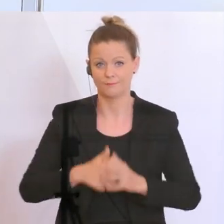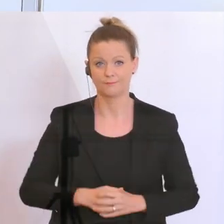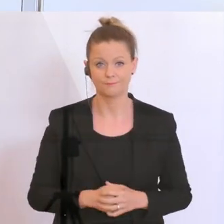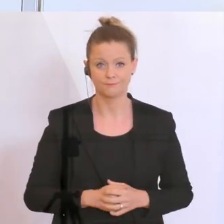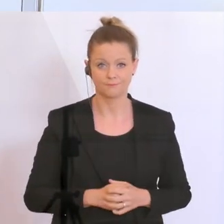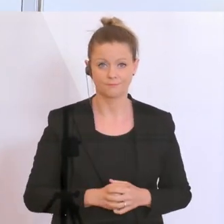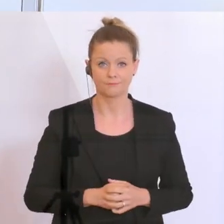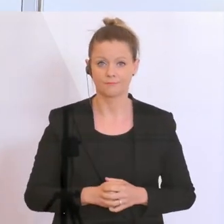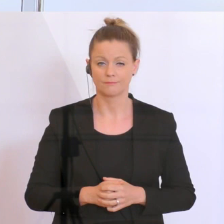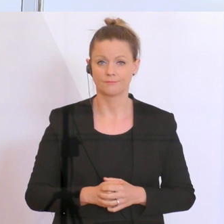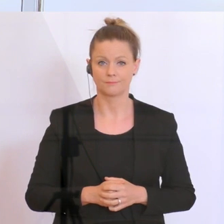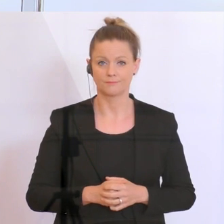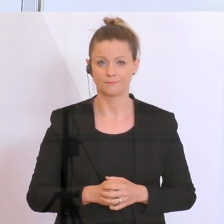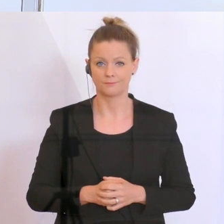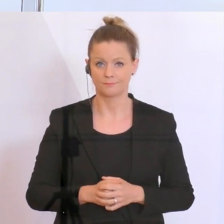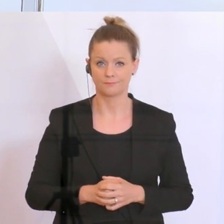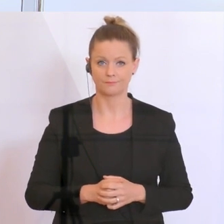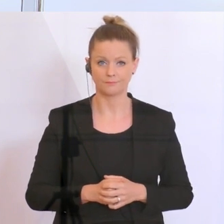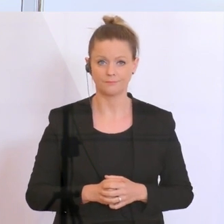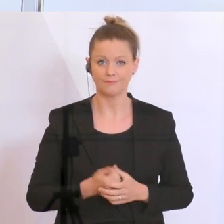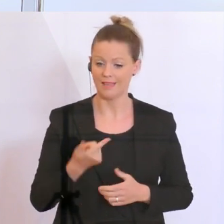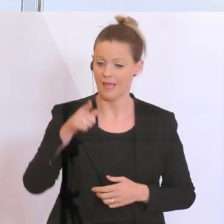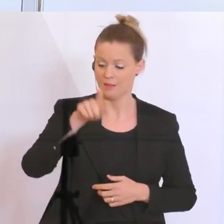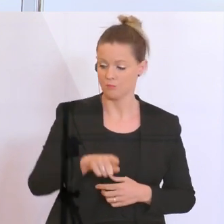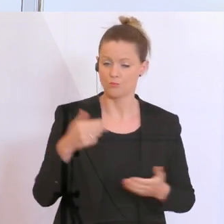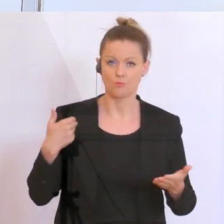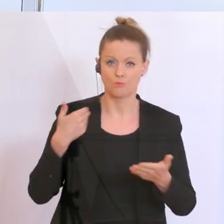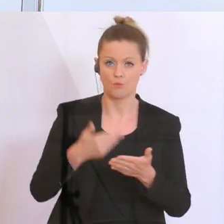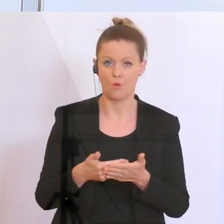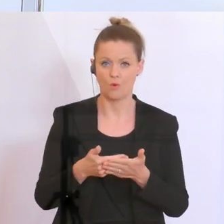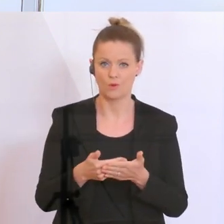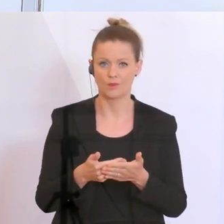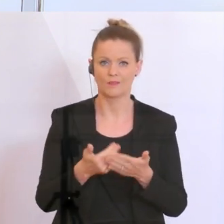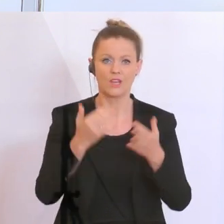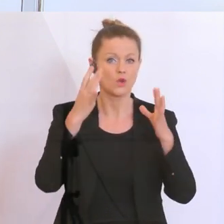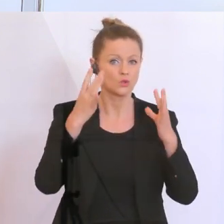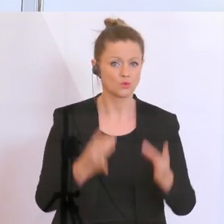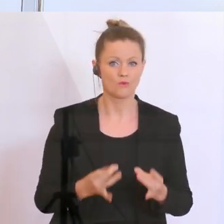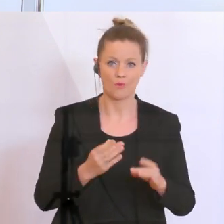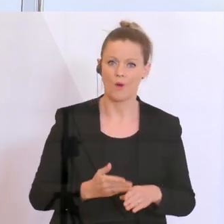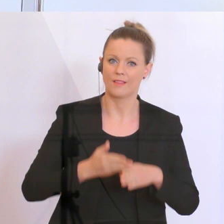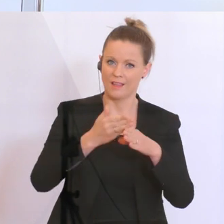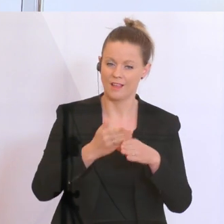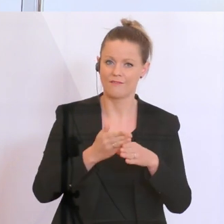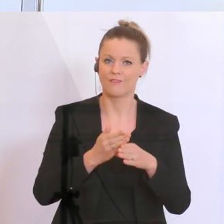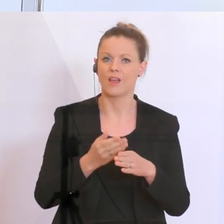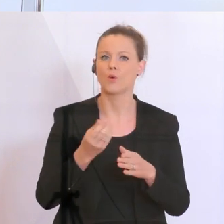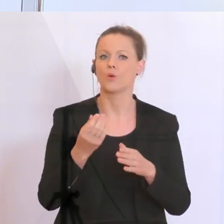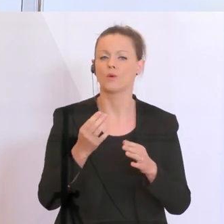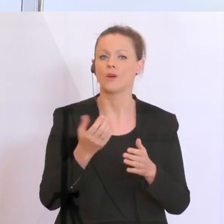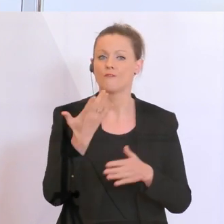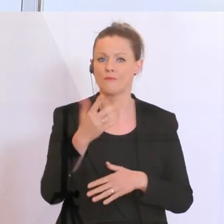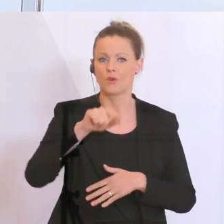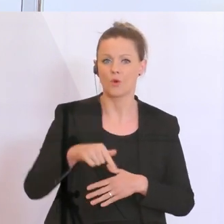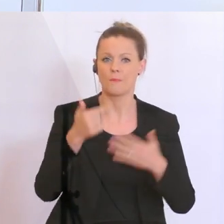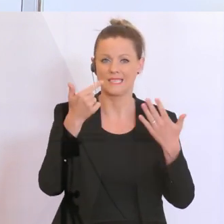heraus starten können. Nach einem Monat sind bereits Soforthilfen und Liquidität in der Höhe von 5,7